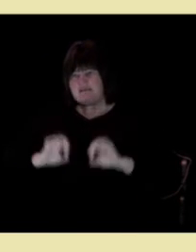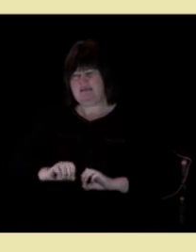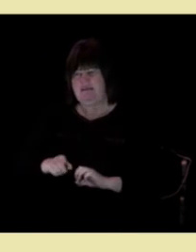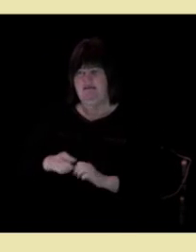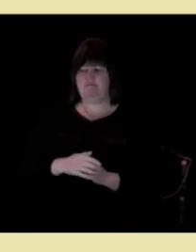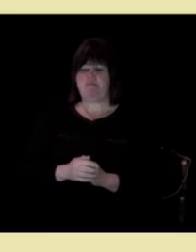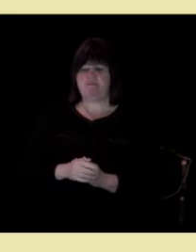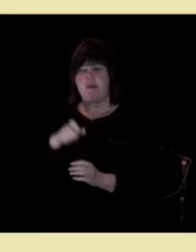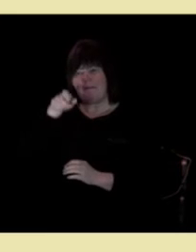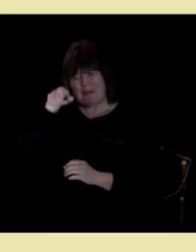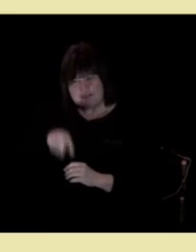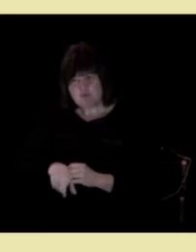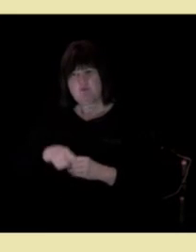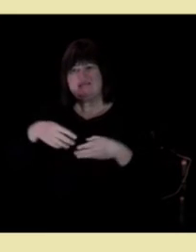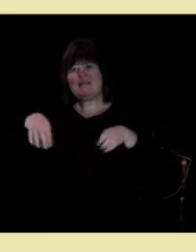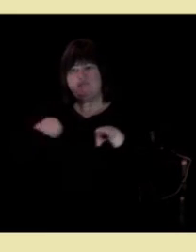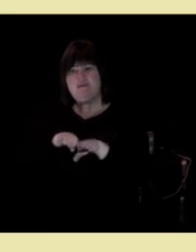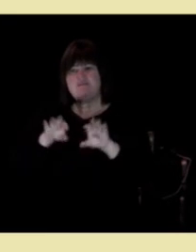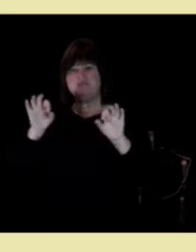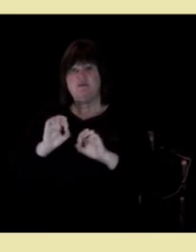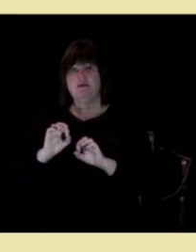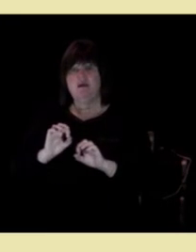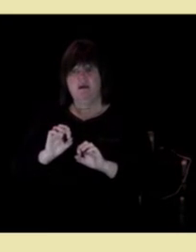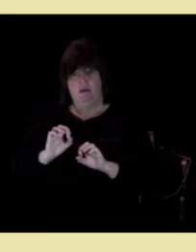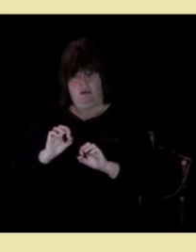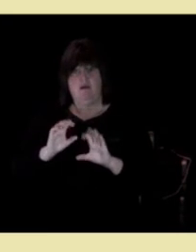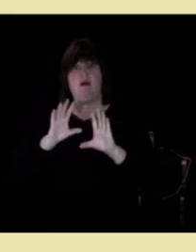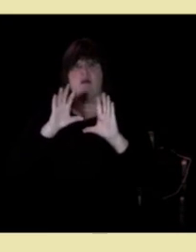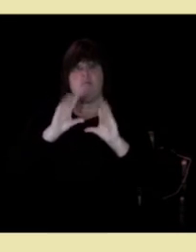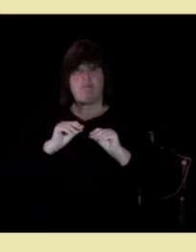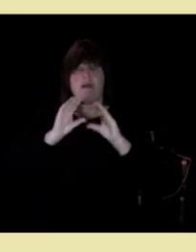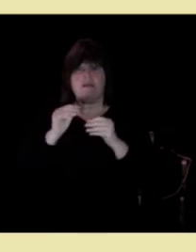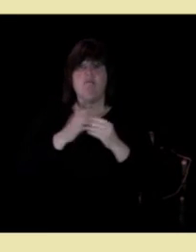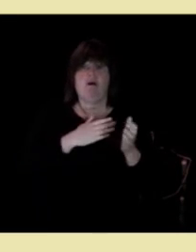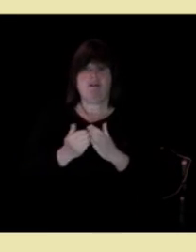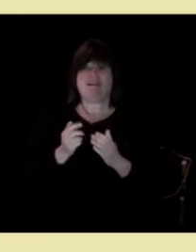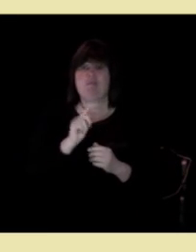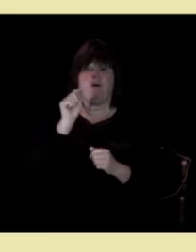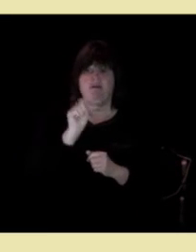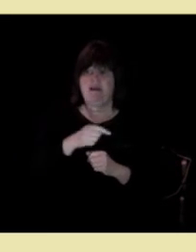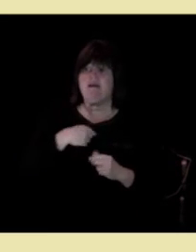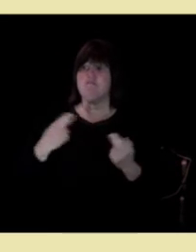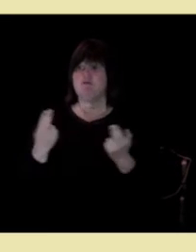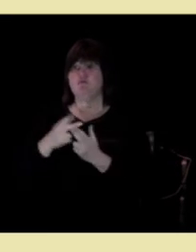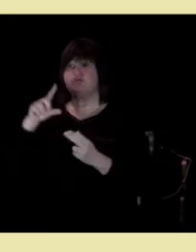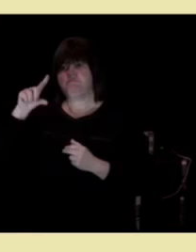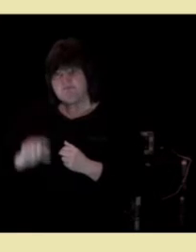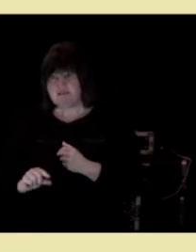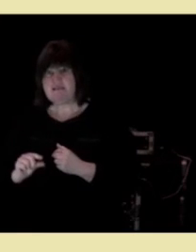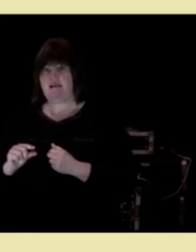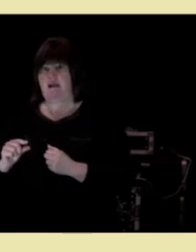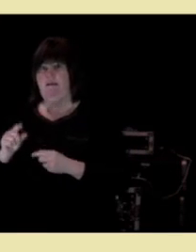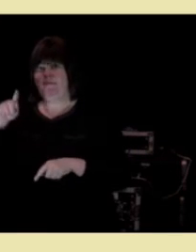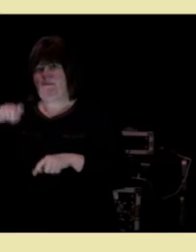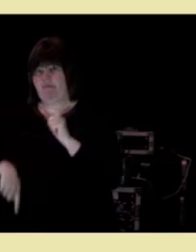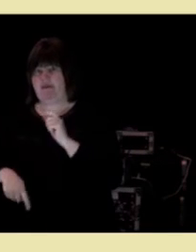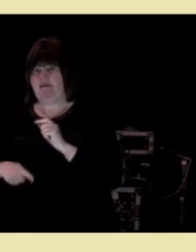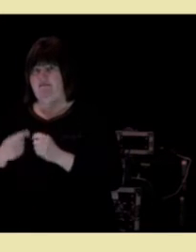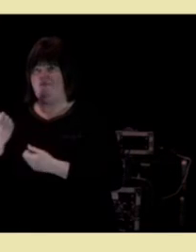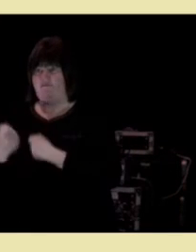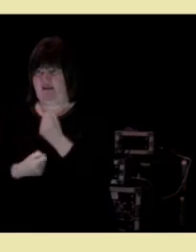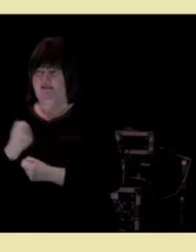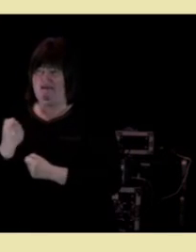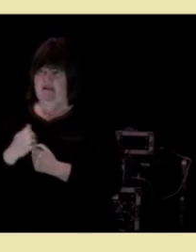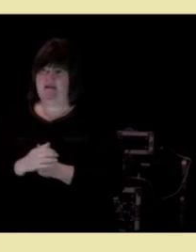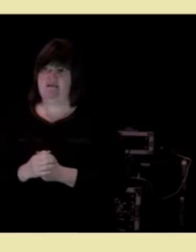Persontilpasset medisin gir ikke bare bedre behandling de gir også mindre overbehandling og færre bivirkninger. Jeg tror at dette også kan overføres